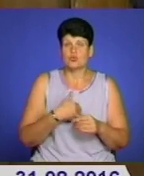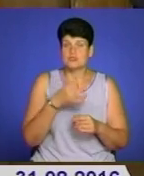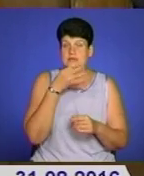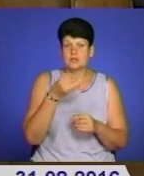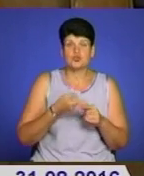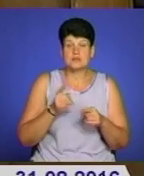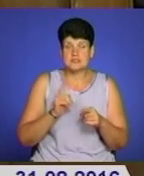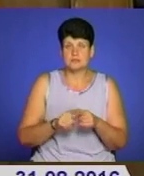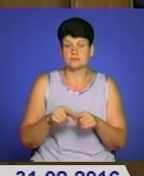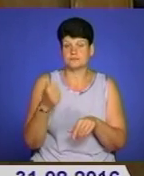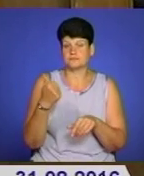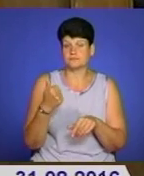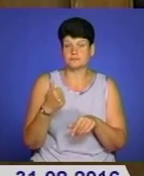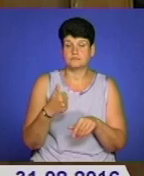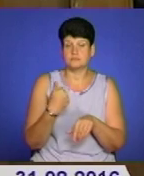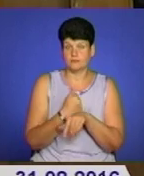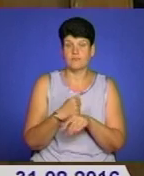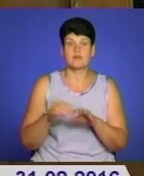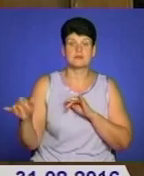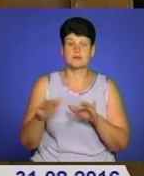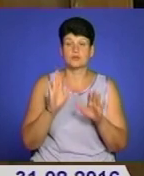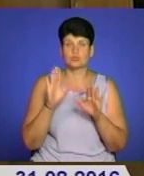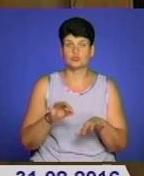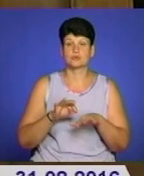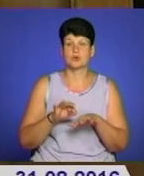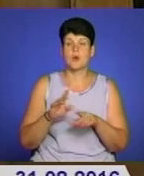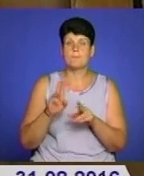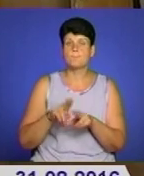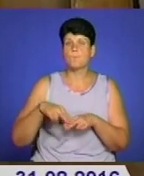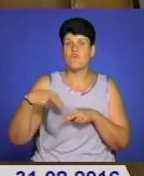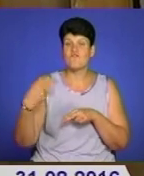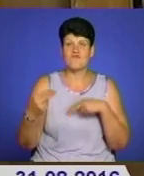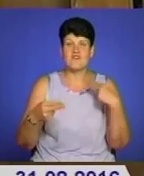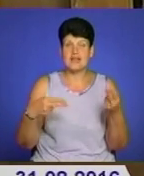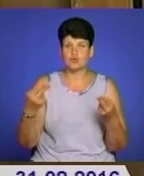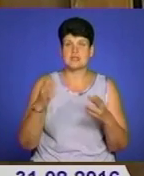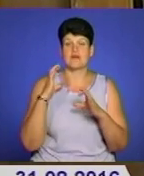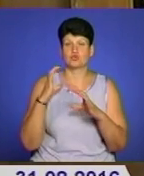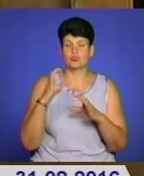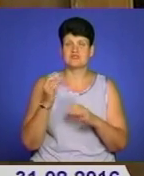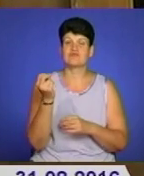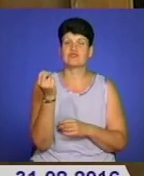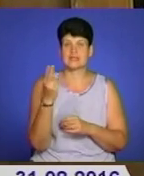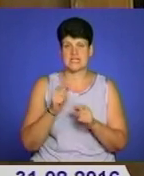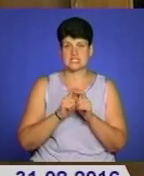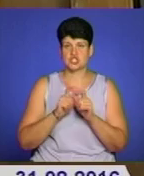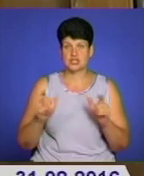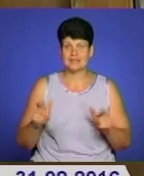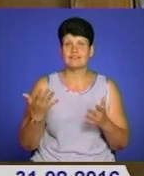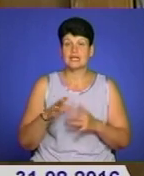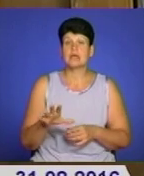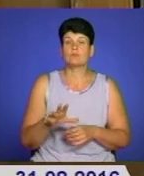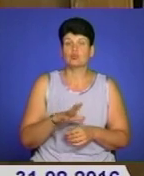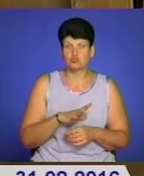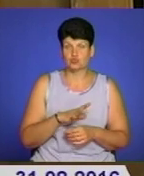безпрецедентні заходи. І в першу чергу будуть повернути автобуси в 12 шкіл, в яких були